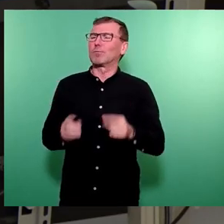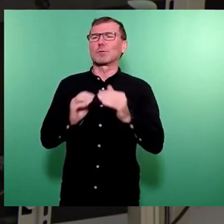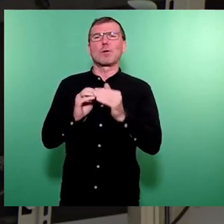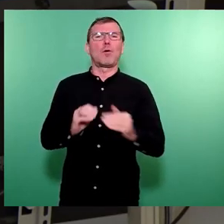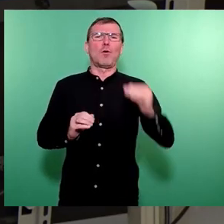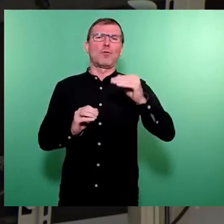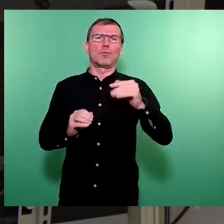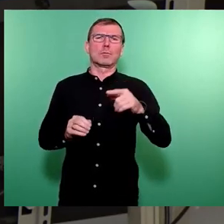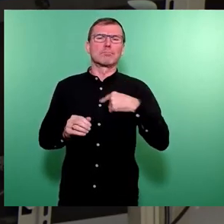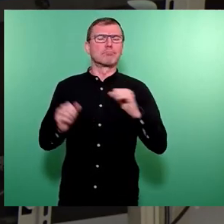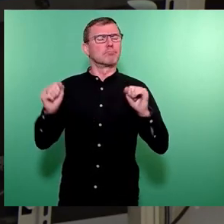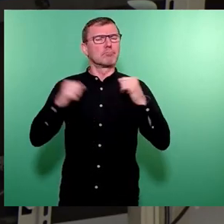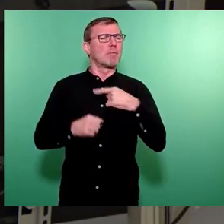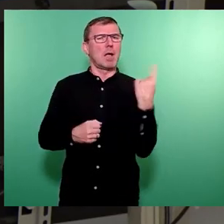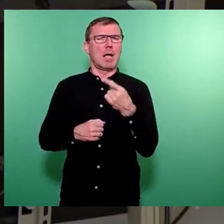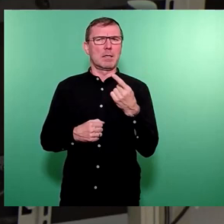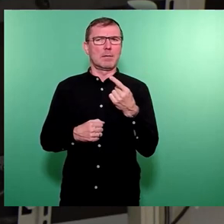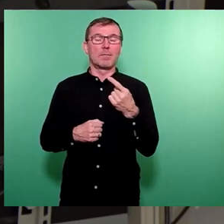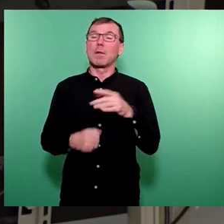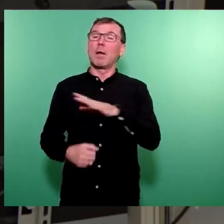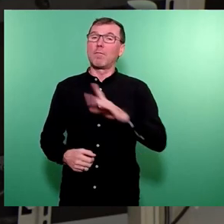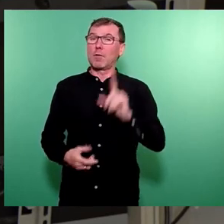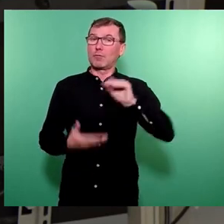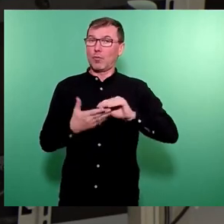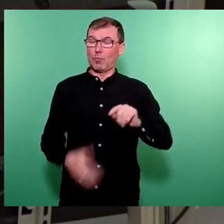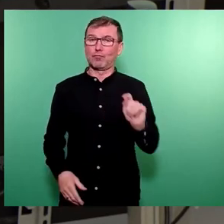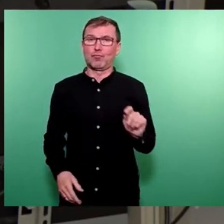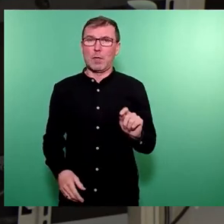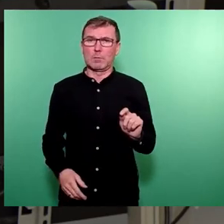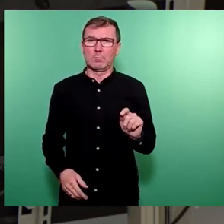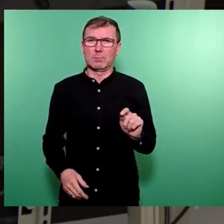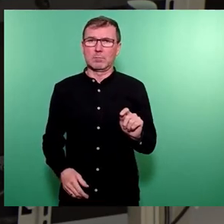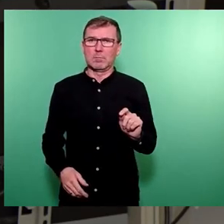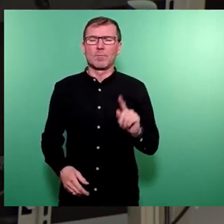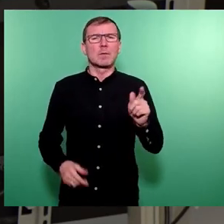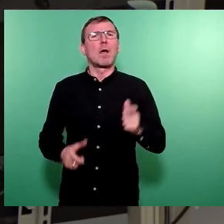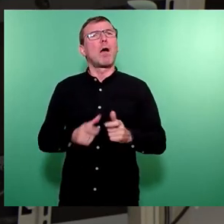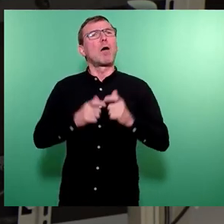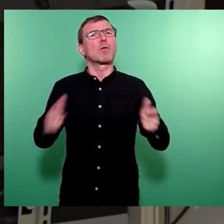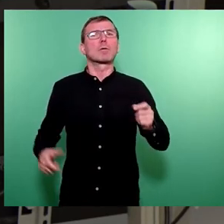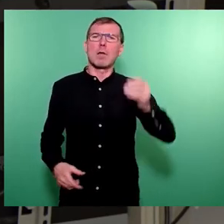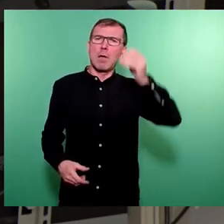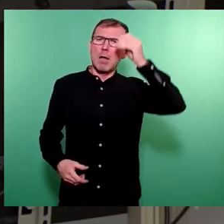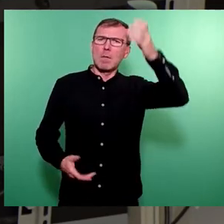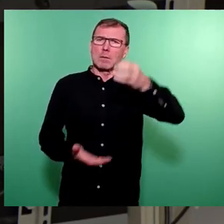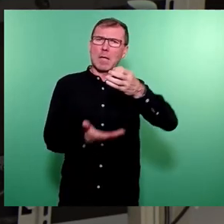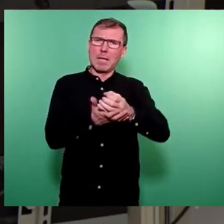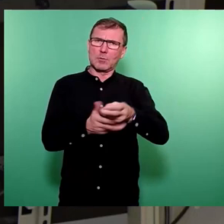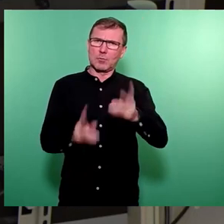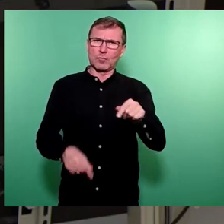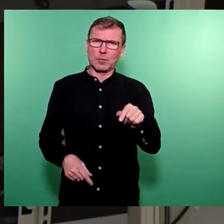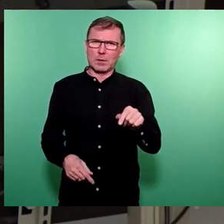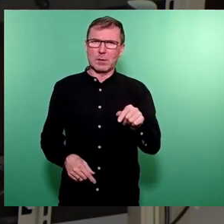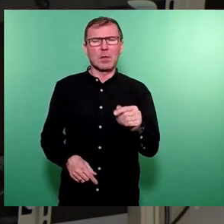zustimmen. Die Volkshochschule als eine der größten Bildungseinrichtungen der Stadt bekommt